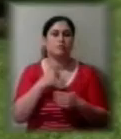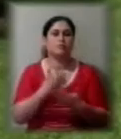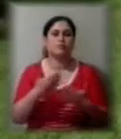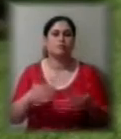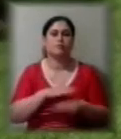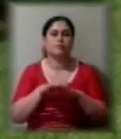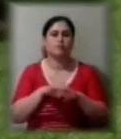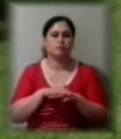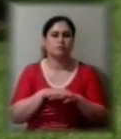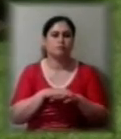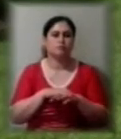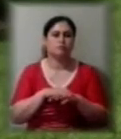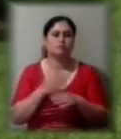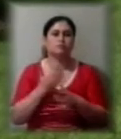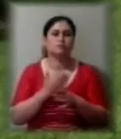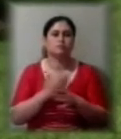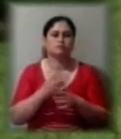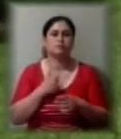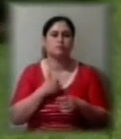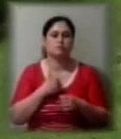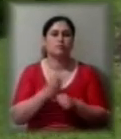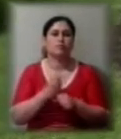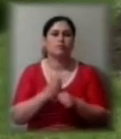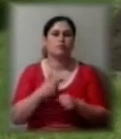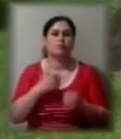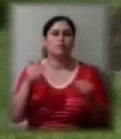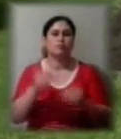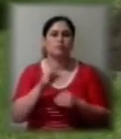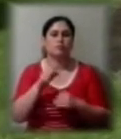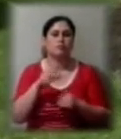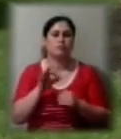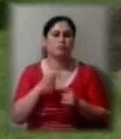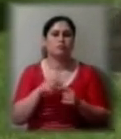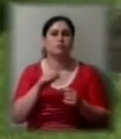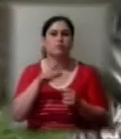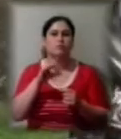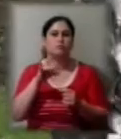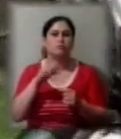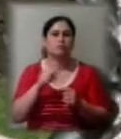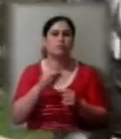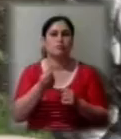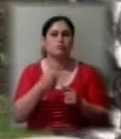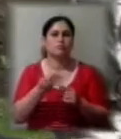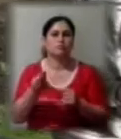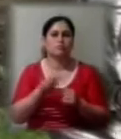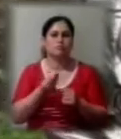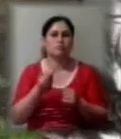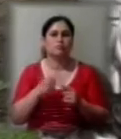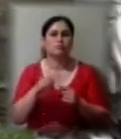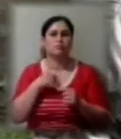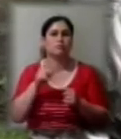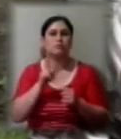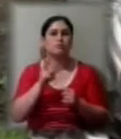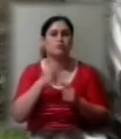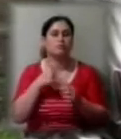допомогла нам, зробила нам знижки або отсрочки в оплаті оренди землі. Ми нічого ніколи не просили,